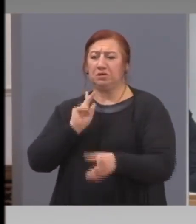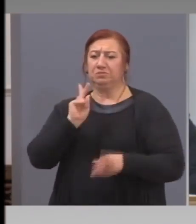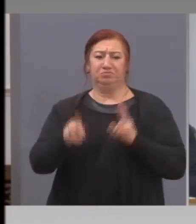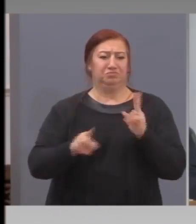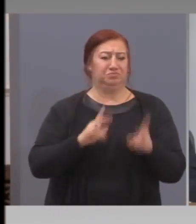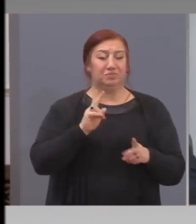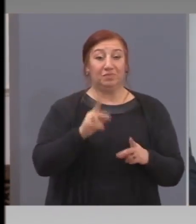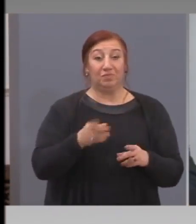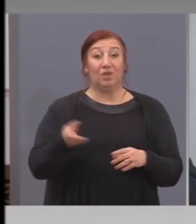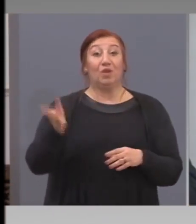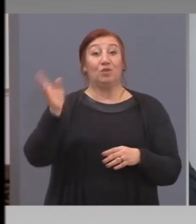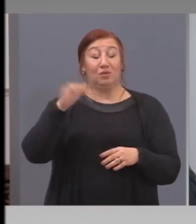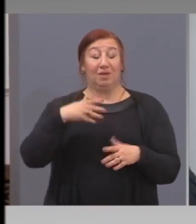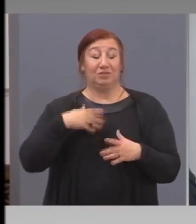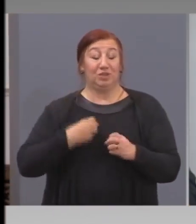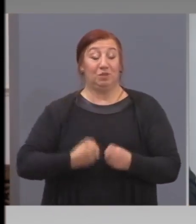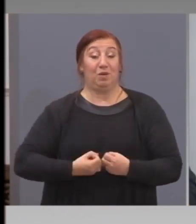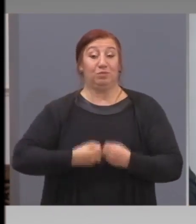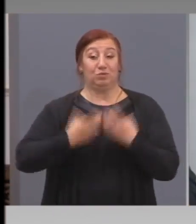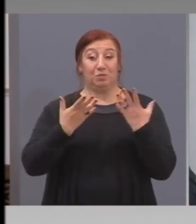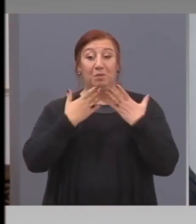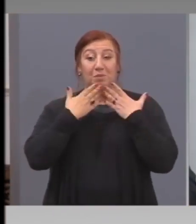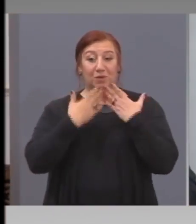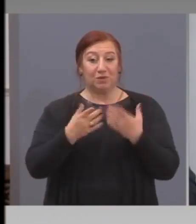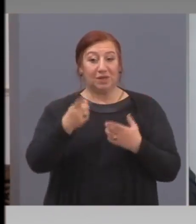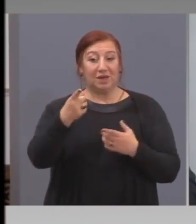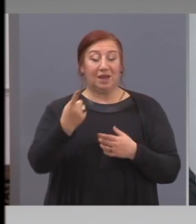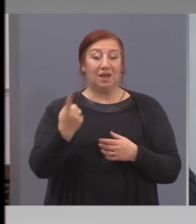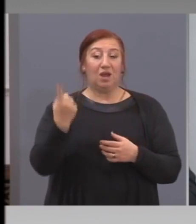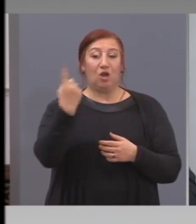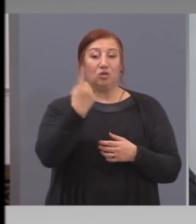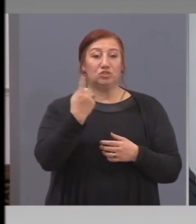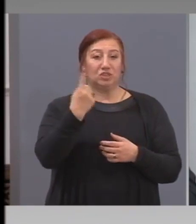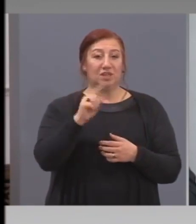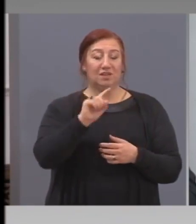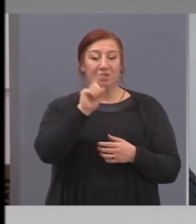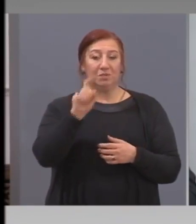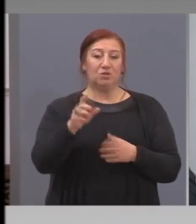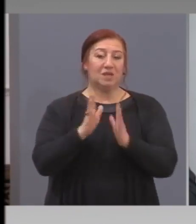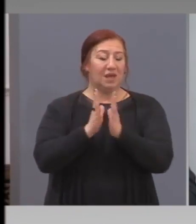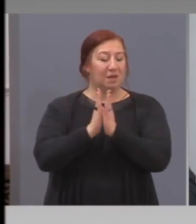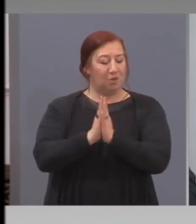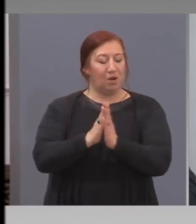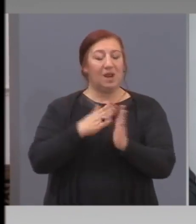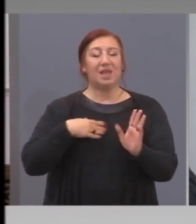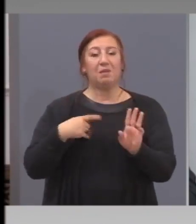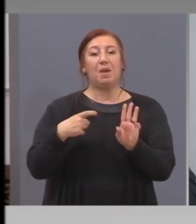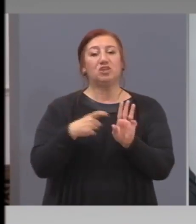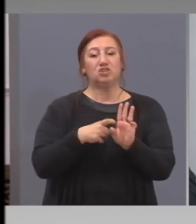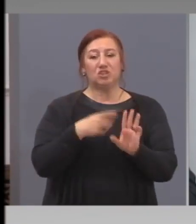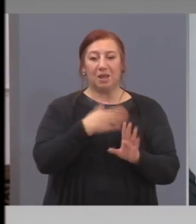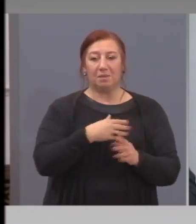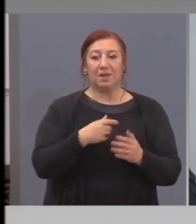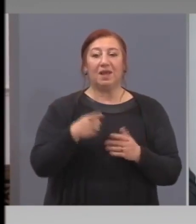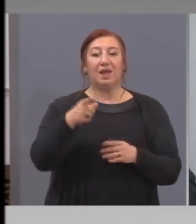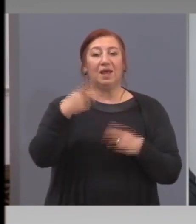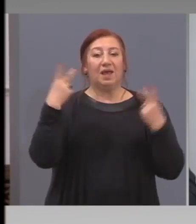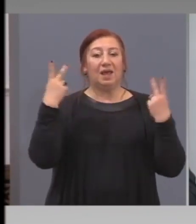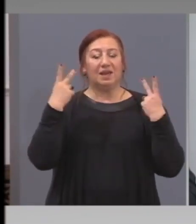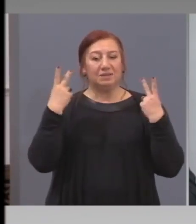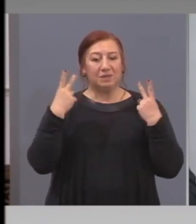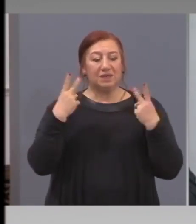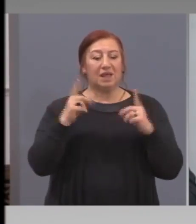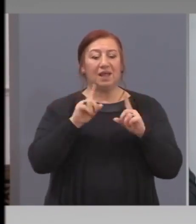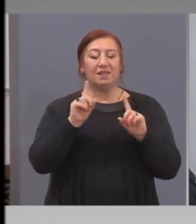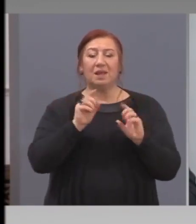Тогава ще има бум. Благодаря. Само да попитам можете наше са. Благодаря не ми предлага. да спри да ти ръжират. Не, да спри да ти ръжират